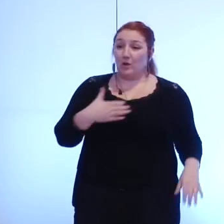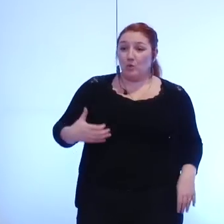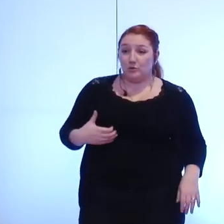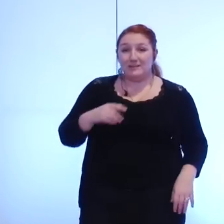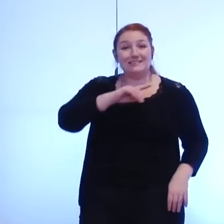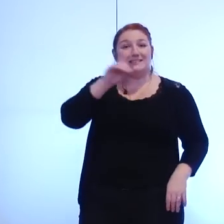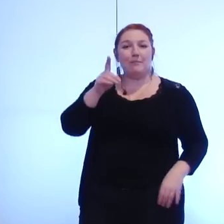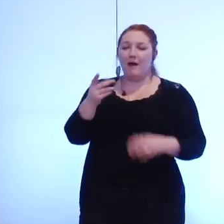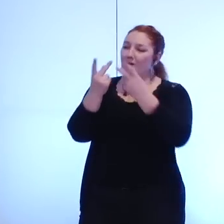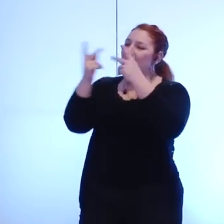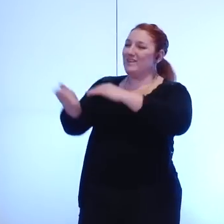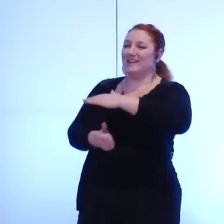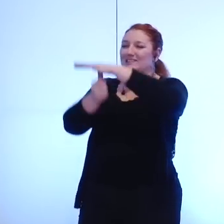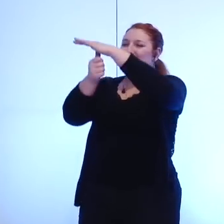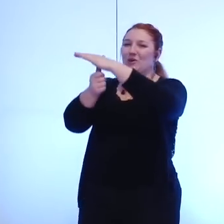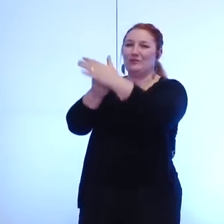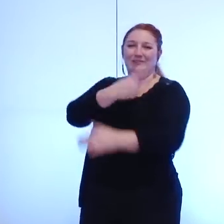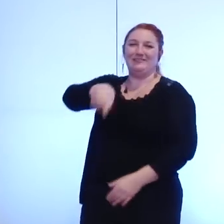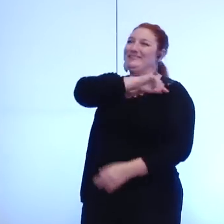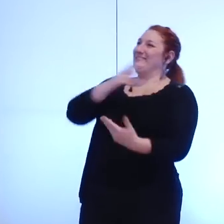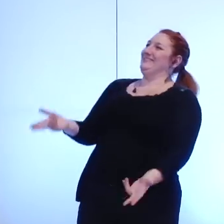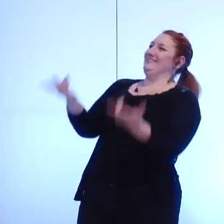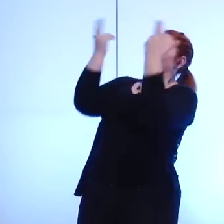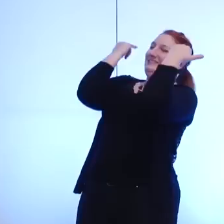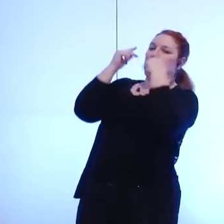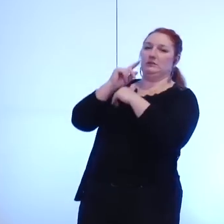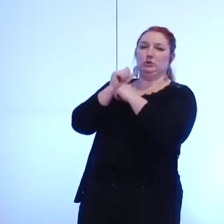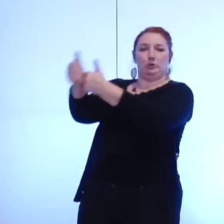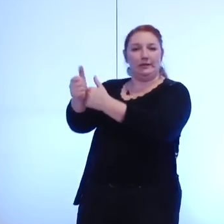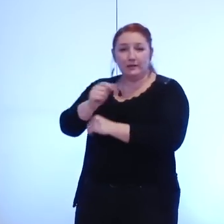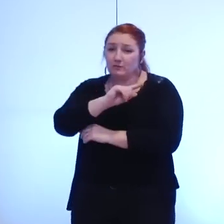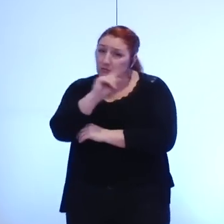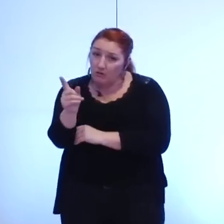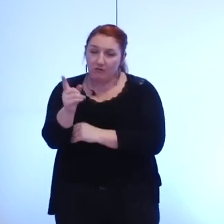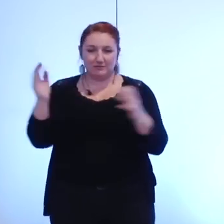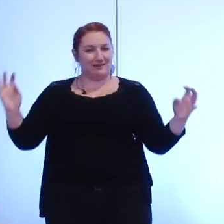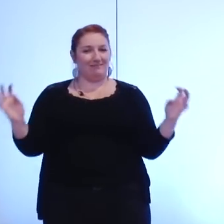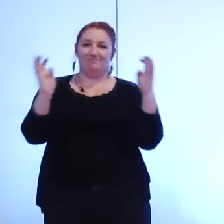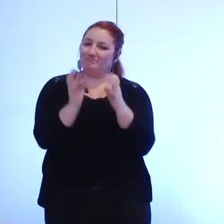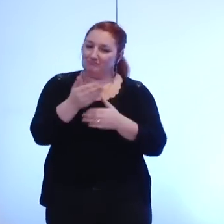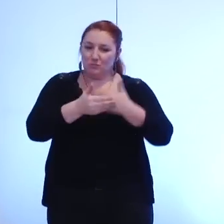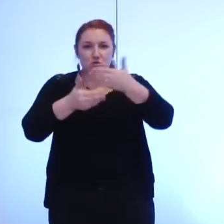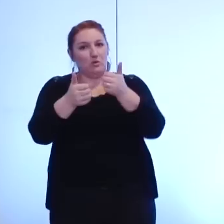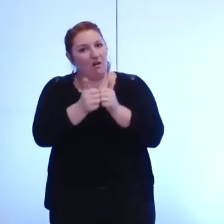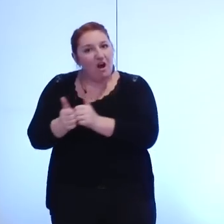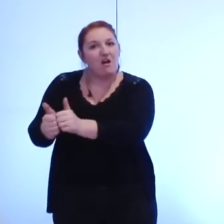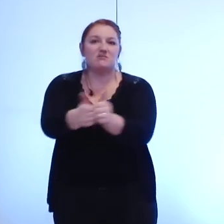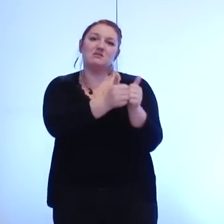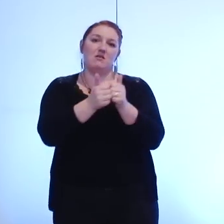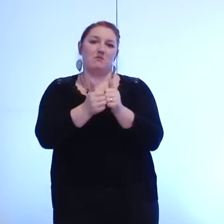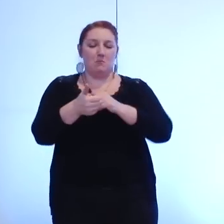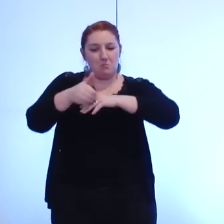sur la ville centre c'est un espace où oui nous construisons ensemble les politiques de